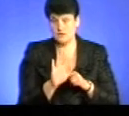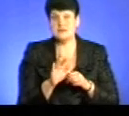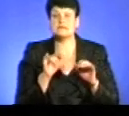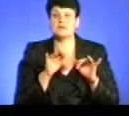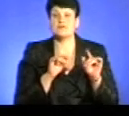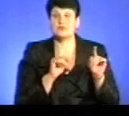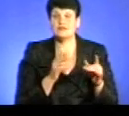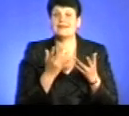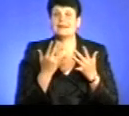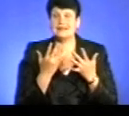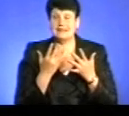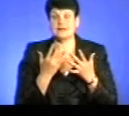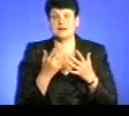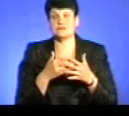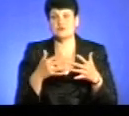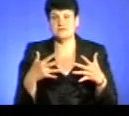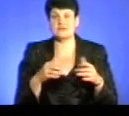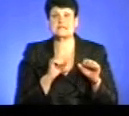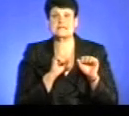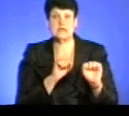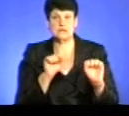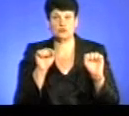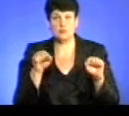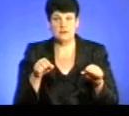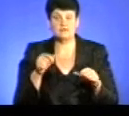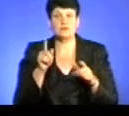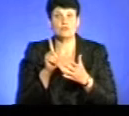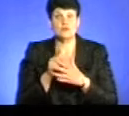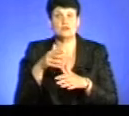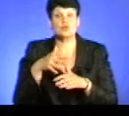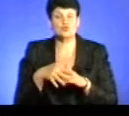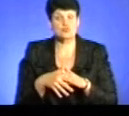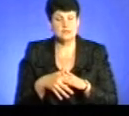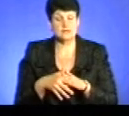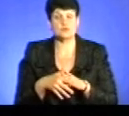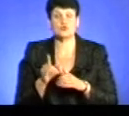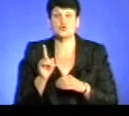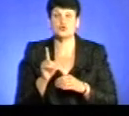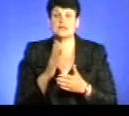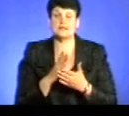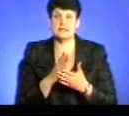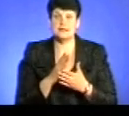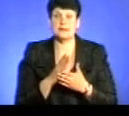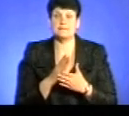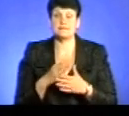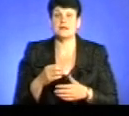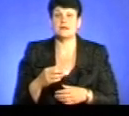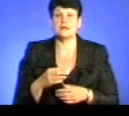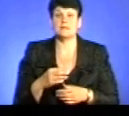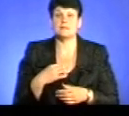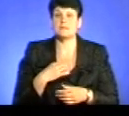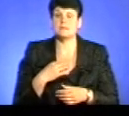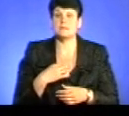тому, є кілька способів захисту права. Як про них, ви повинні розуміти, є, скажімо, такий спосіб, як пасивний спосіб